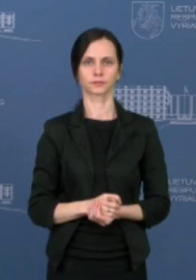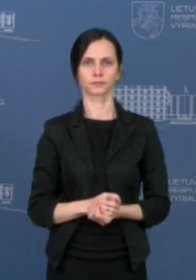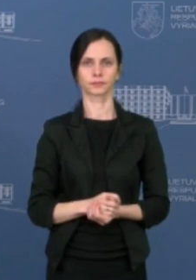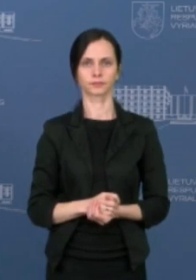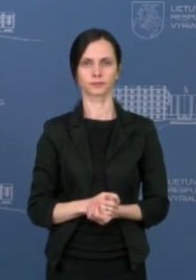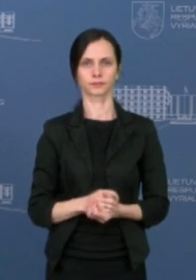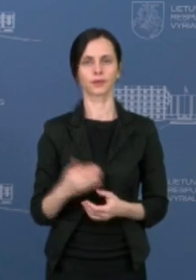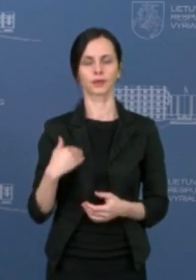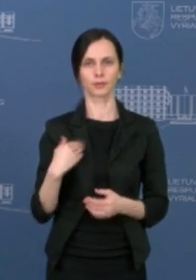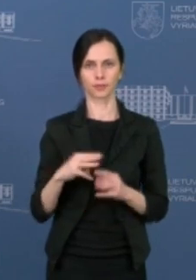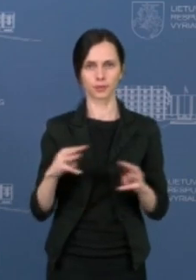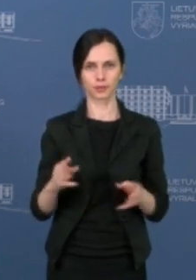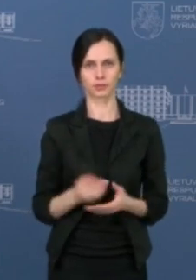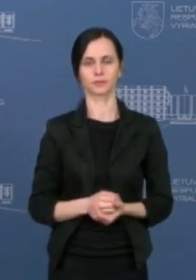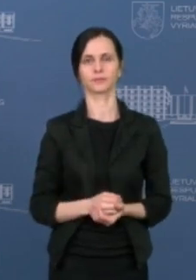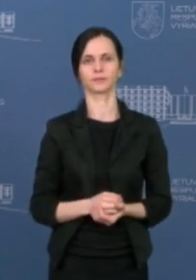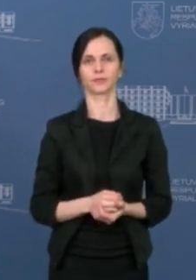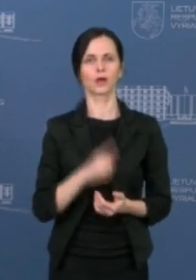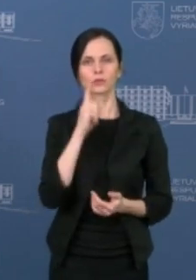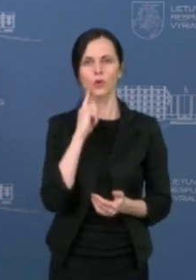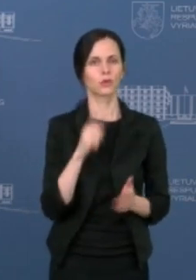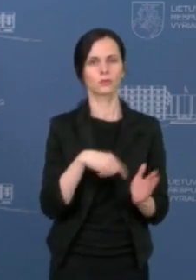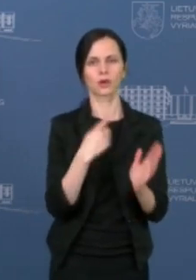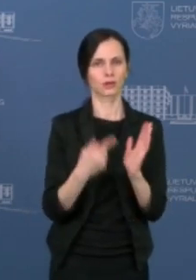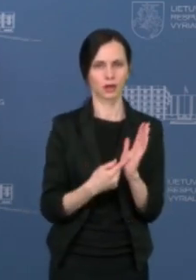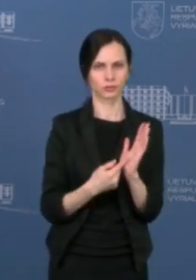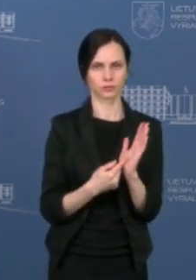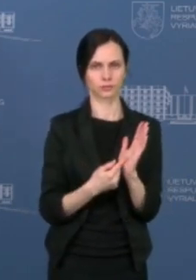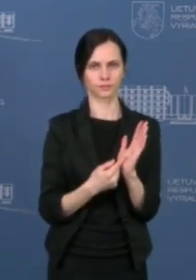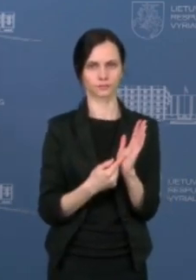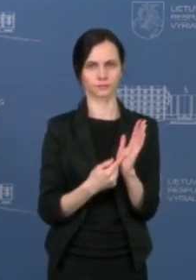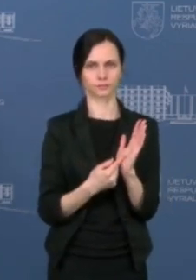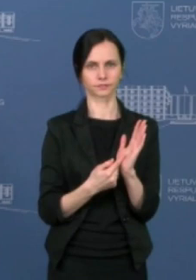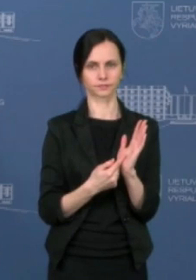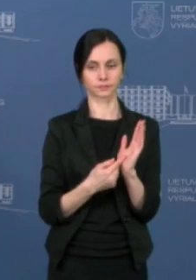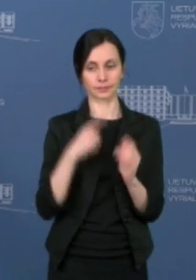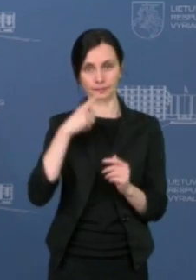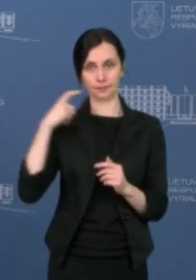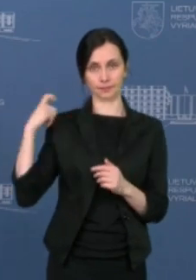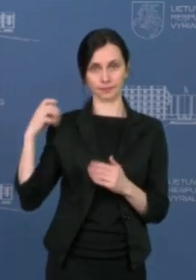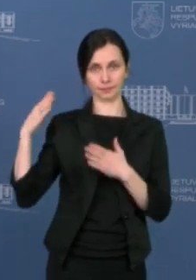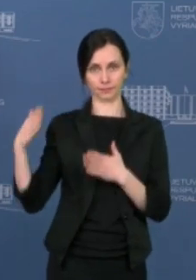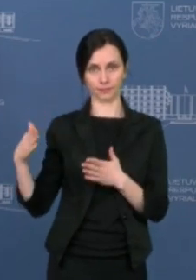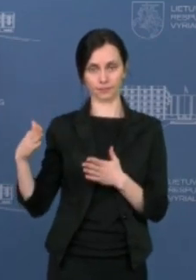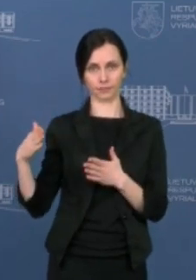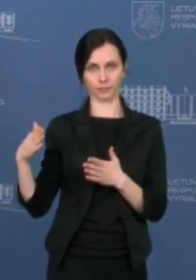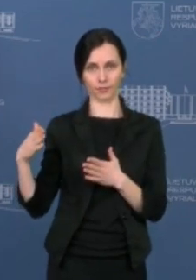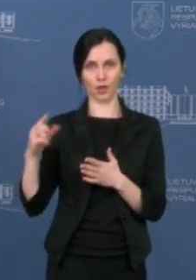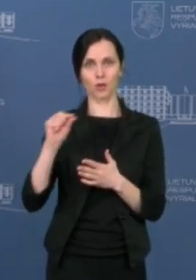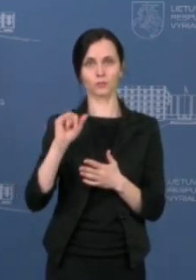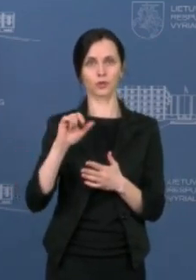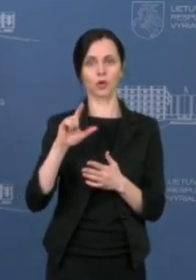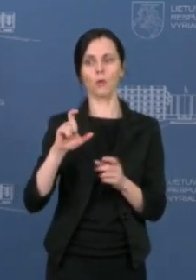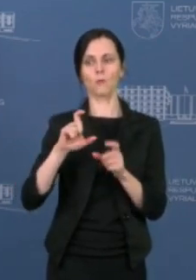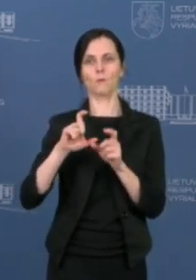Labadiena, ministrė. Norėčiau pasitiriauti šiek tiek iš kitos ilties. Tai praėjusią savaitę buvo atidėtas pilotinės